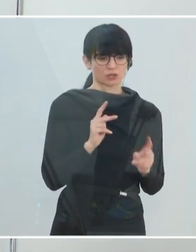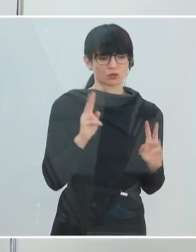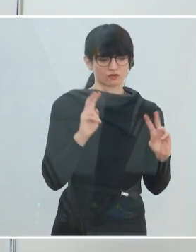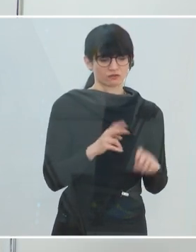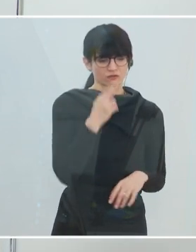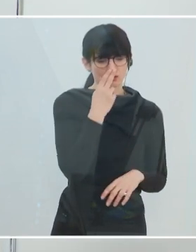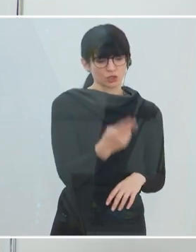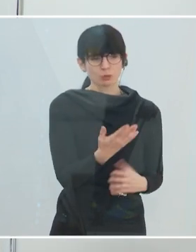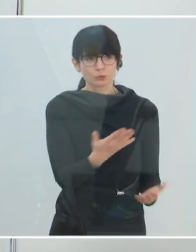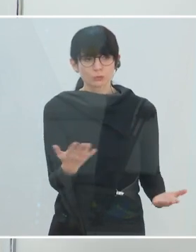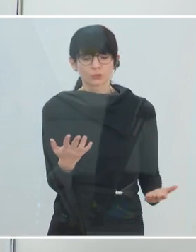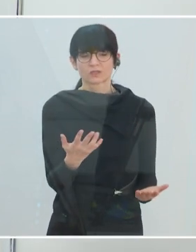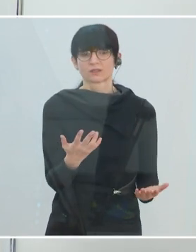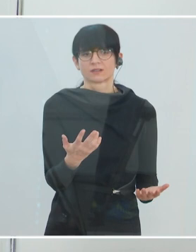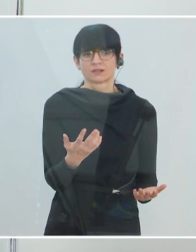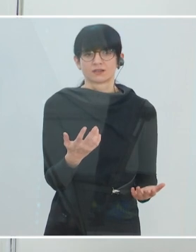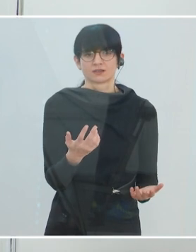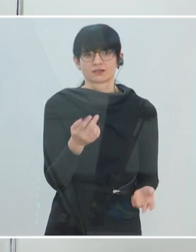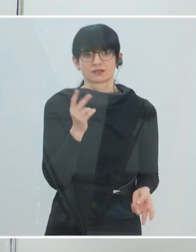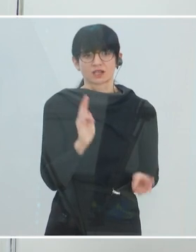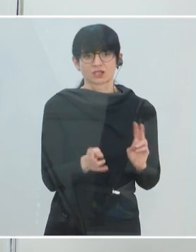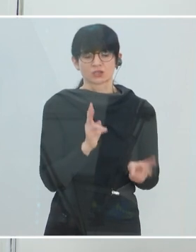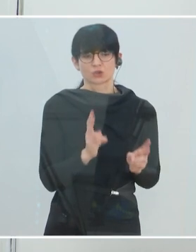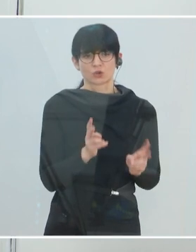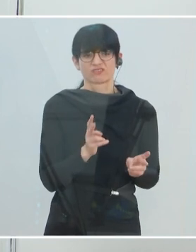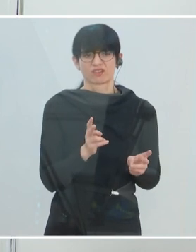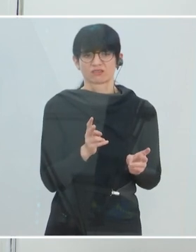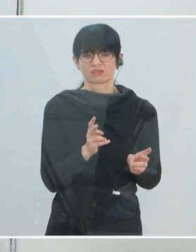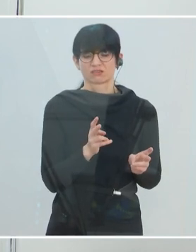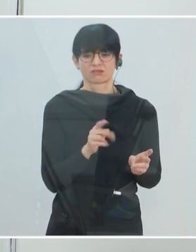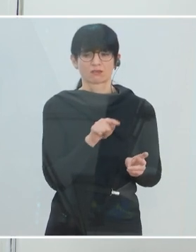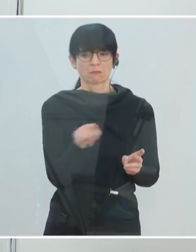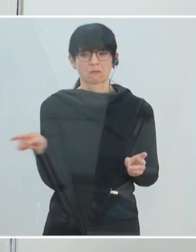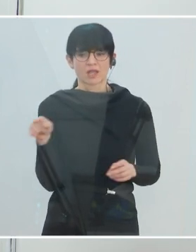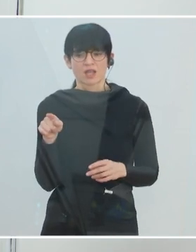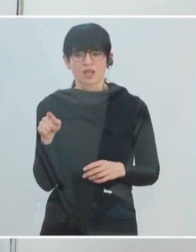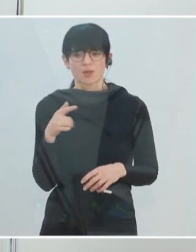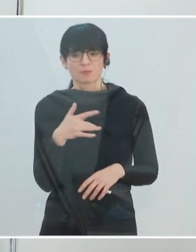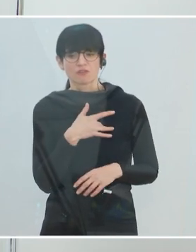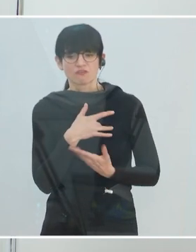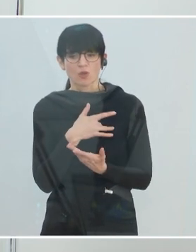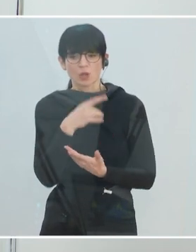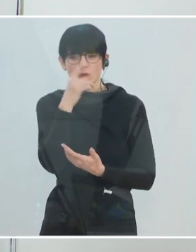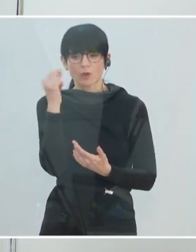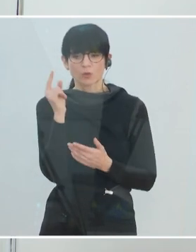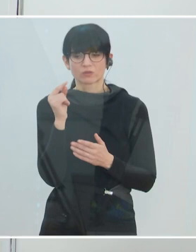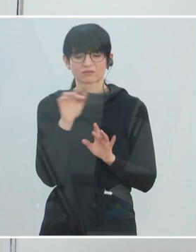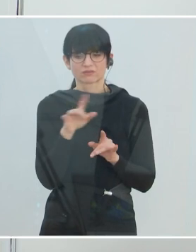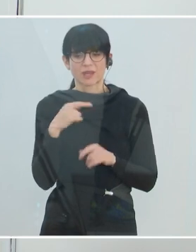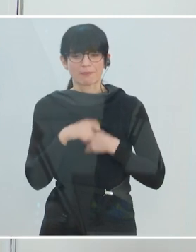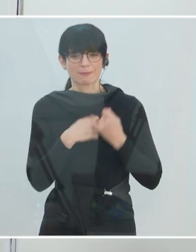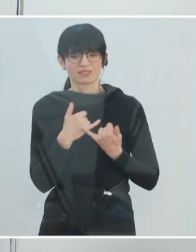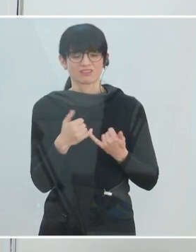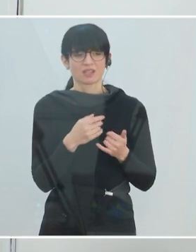man in der Katastrophenforschung immer, dass Katastrophen von den Reaktionen der Bevölkerung her in Phasen verlaufen. Die erste